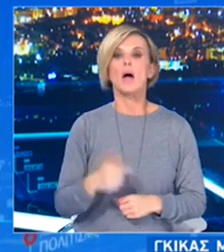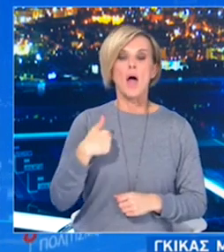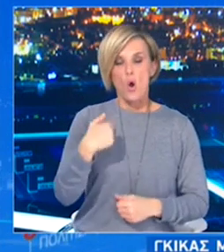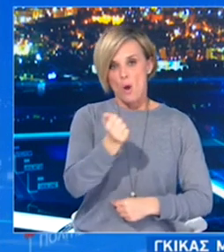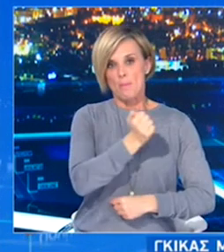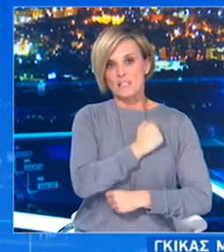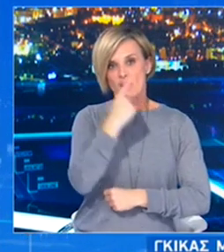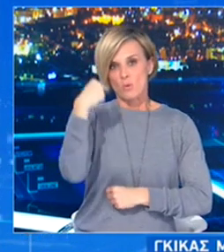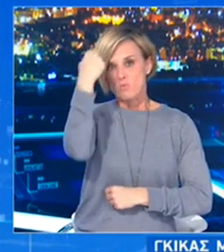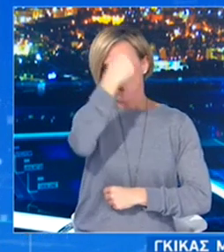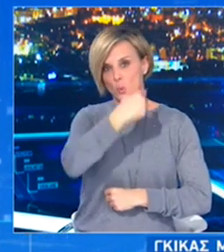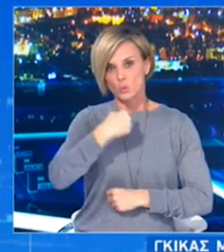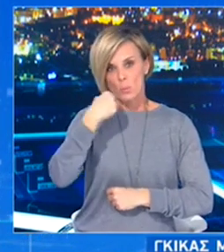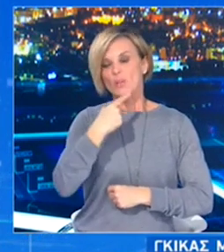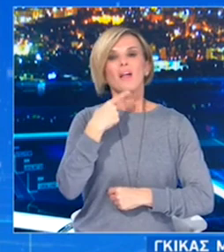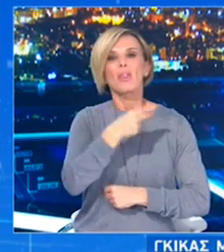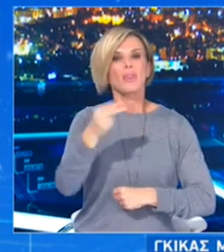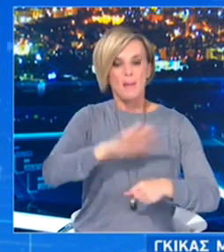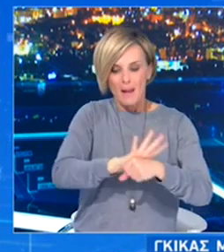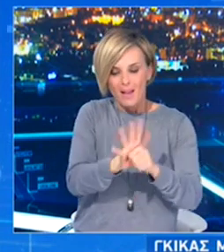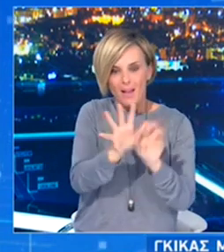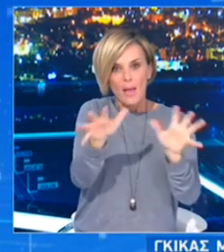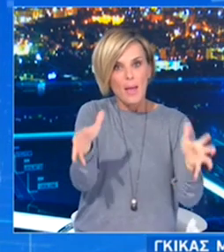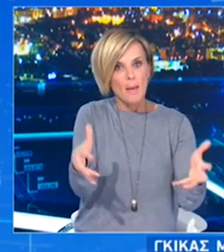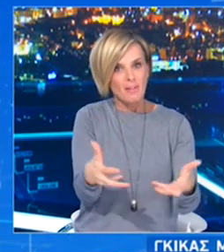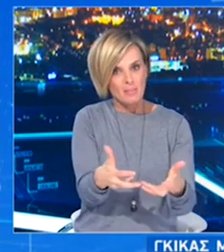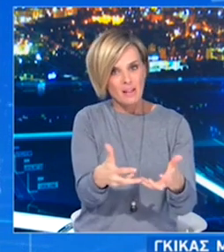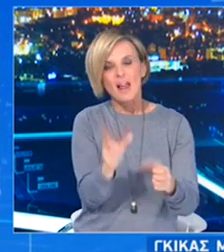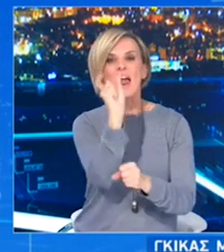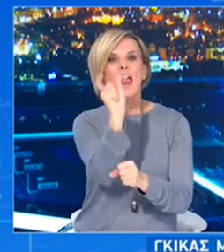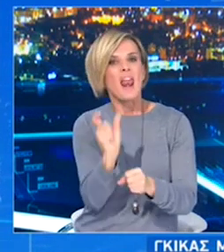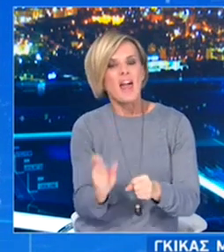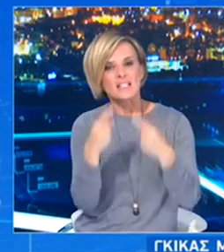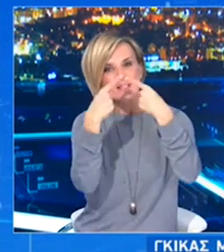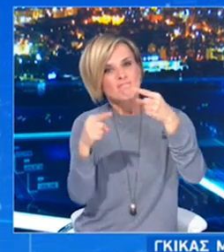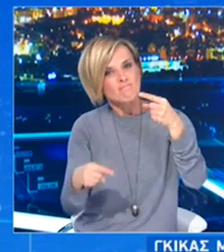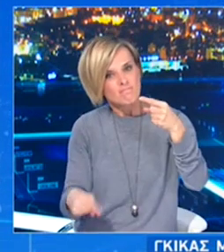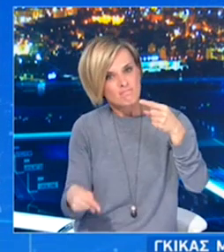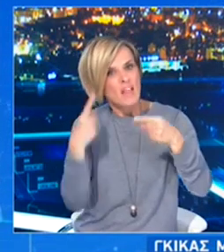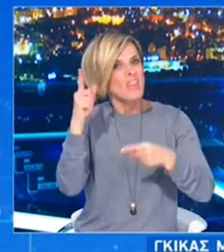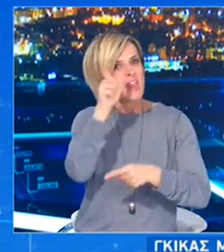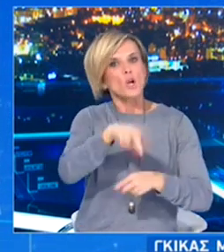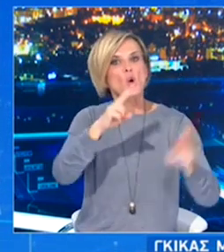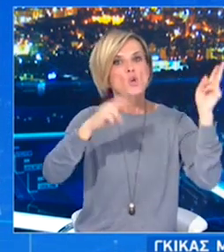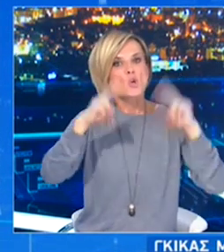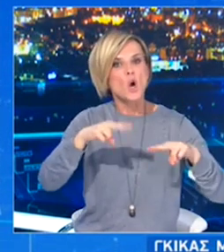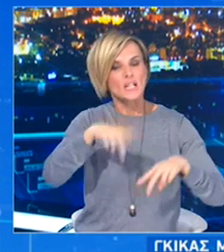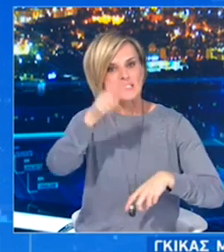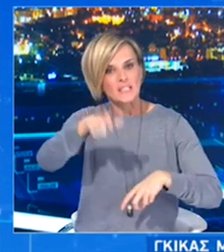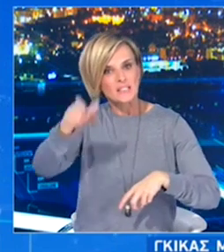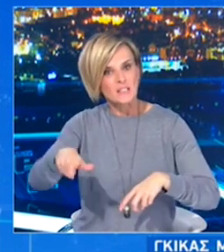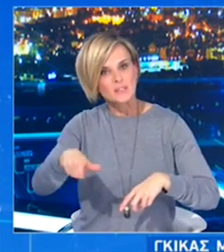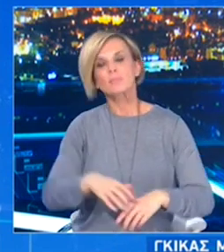και επειδή τα θέματα της επιδημίας είναι εξαιρετικά ειδικά και η ορολογία που χρησιμοποιούμε μπορεί να δημιουργήσει σύγχυση, πρόσφατα